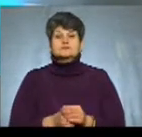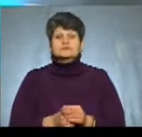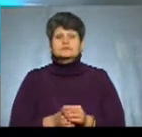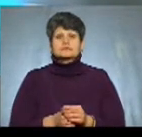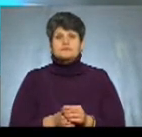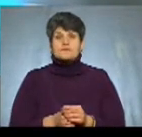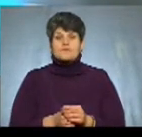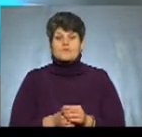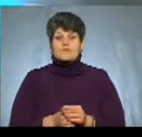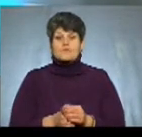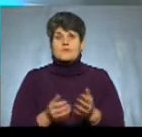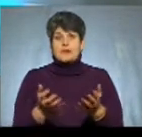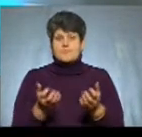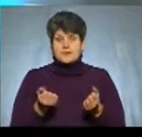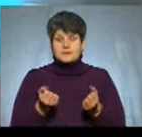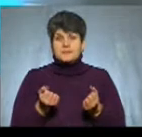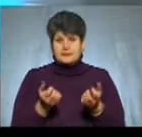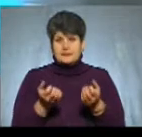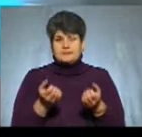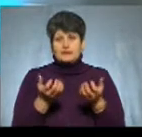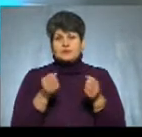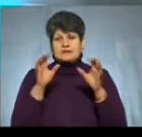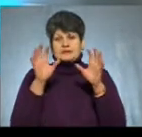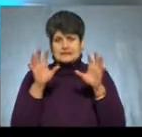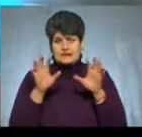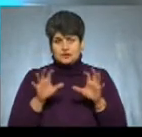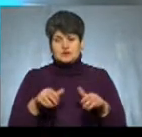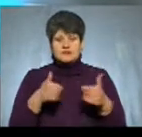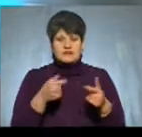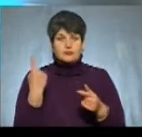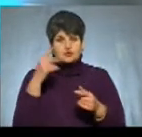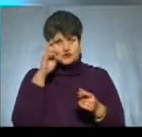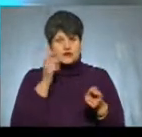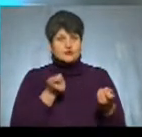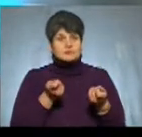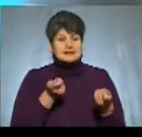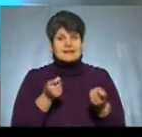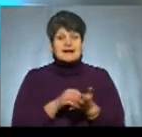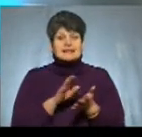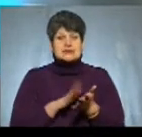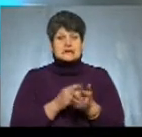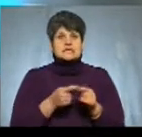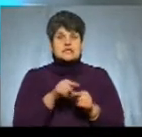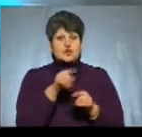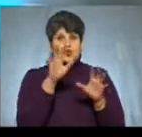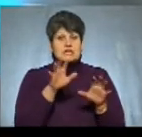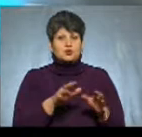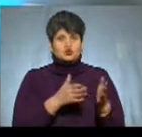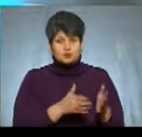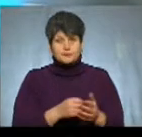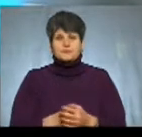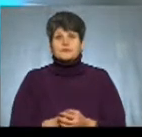беруть статут і вже звертаються до обласної державної адміністрації для реєстрації цього статуту. Але